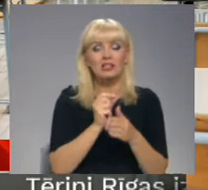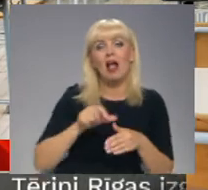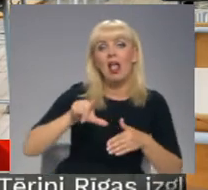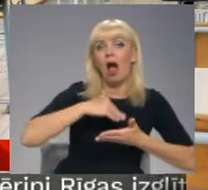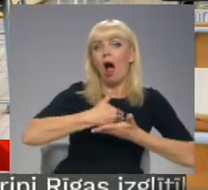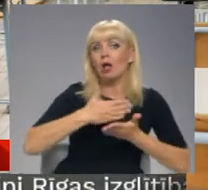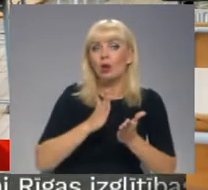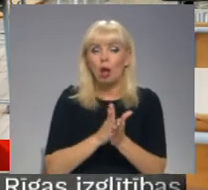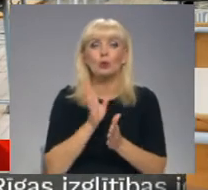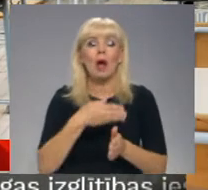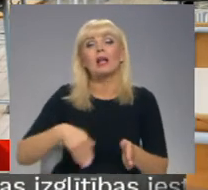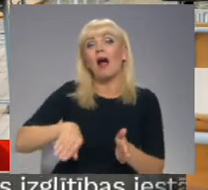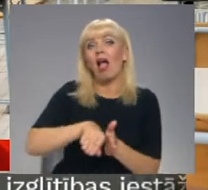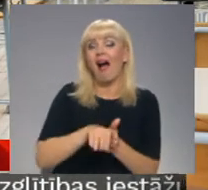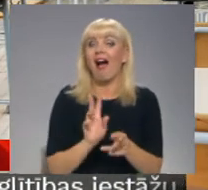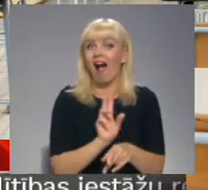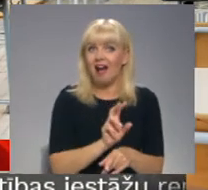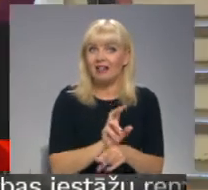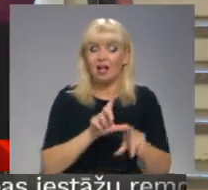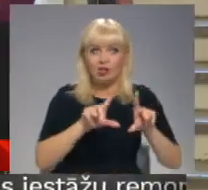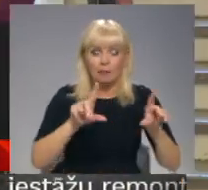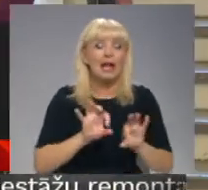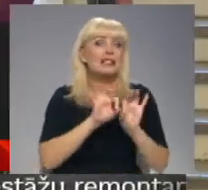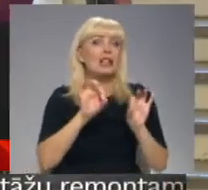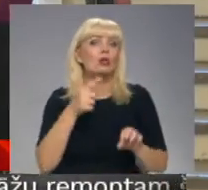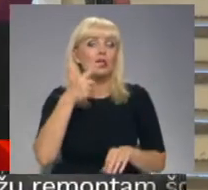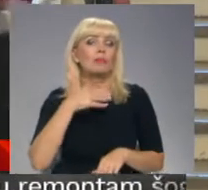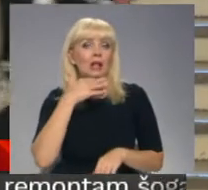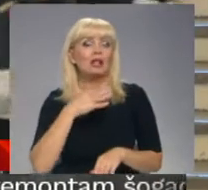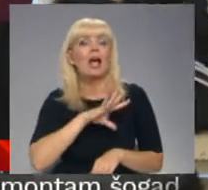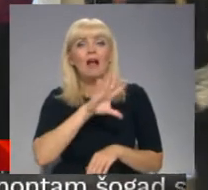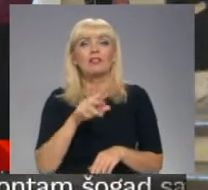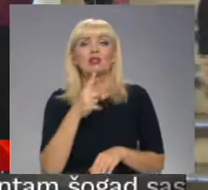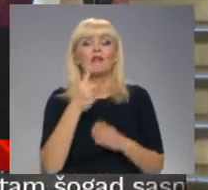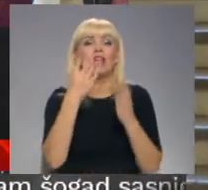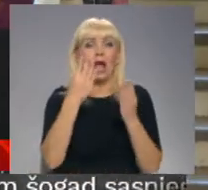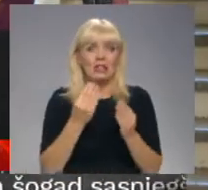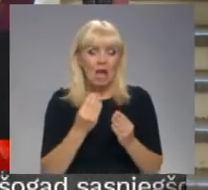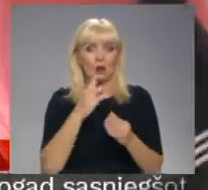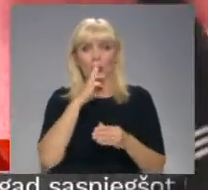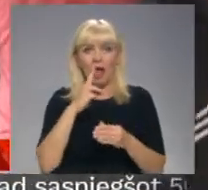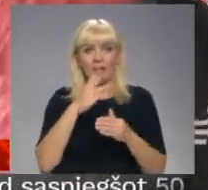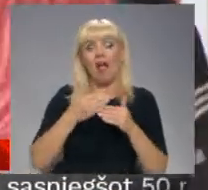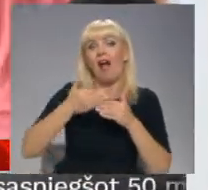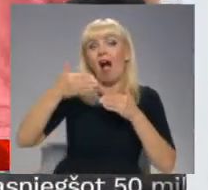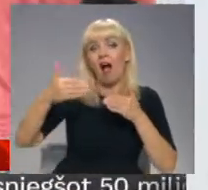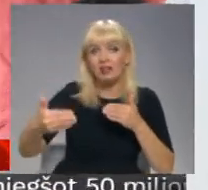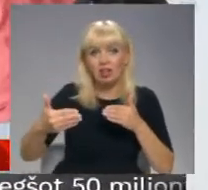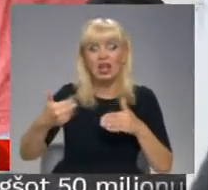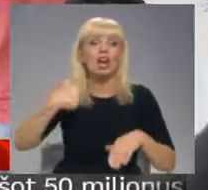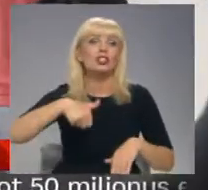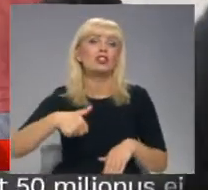mācības notiek klātienē, bet sākot no 7. klases vismaz vienu dienu nedēļā arī attālināti. Savukārt 46.